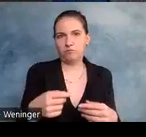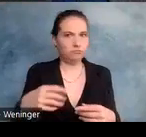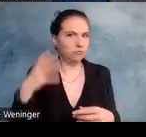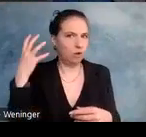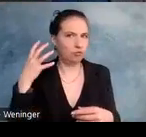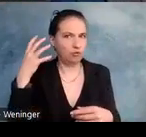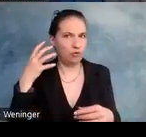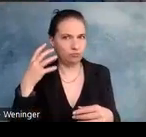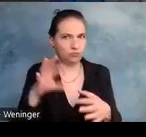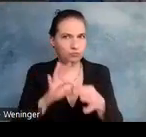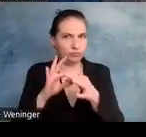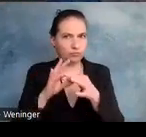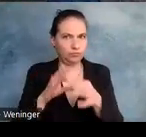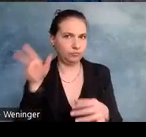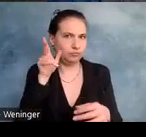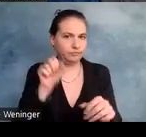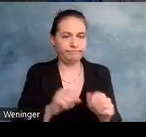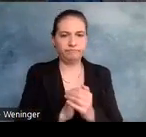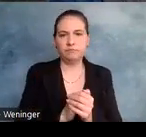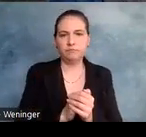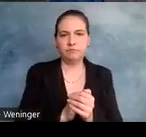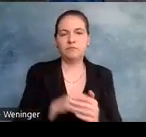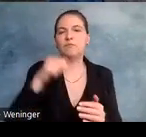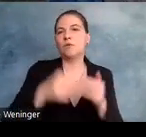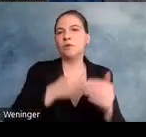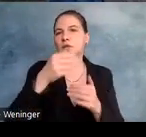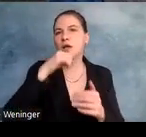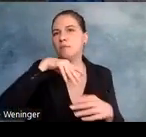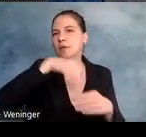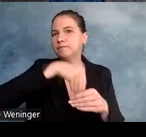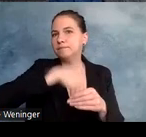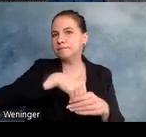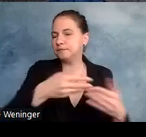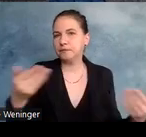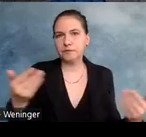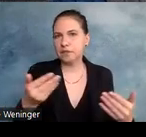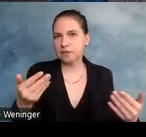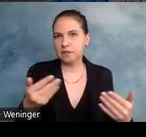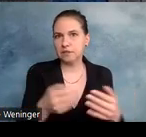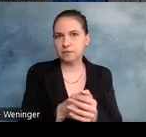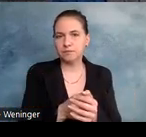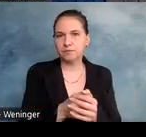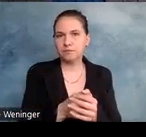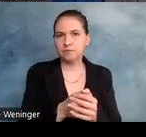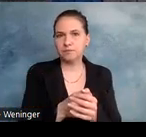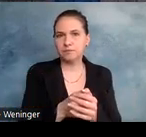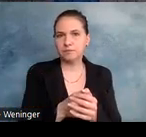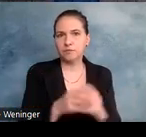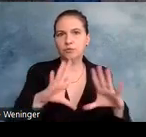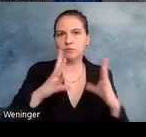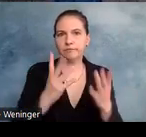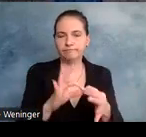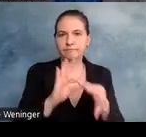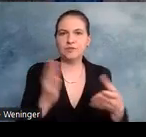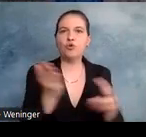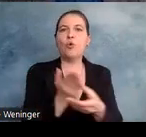Ja, heute Nachmittag geht es um alles rund um Dokumente. Wir wollen